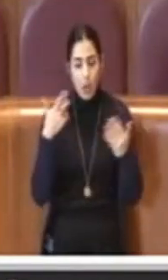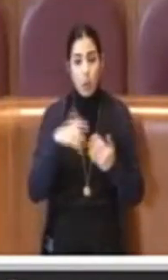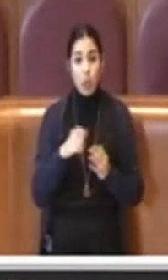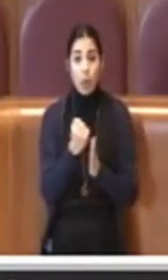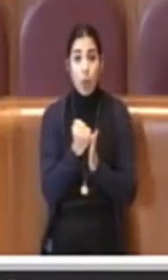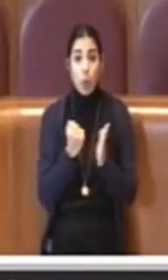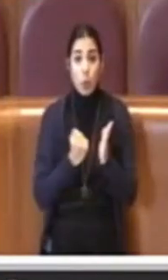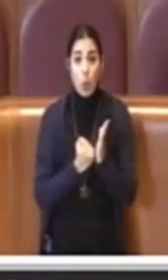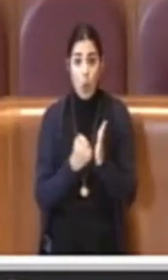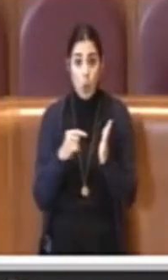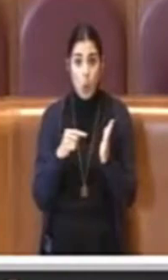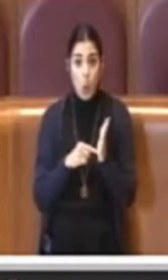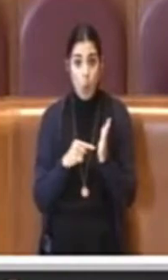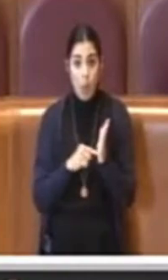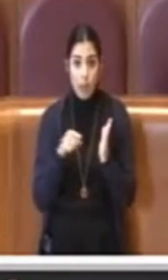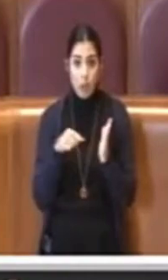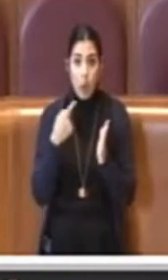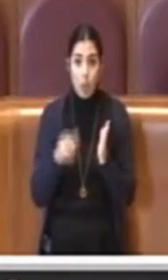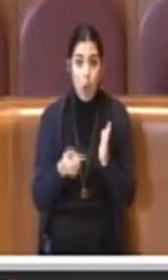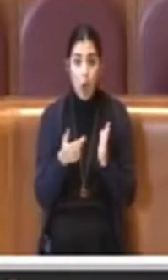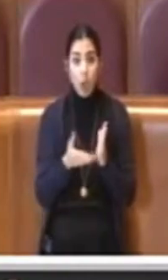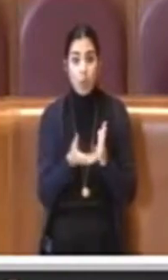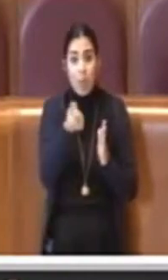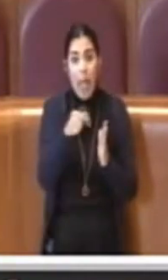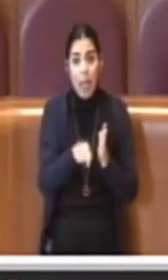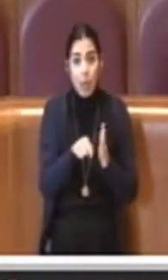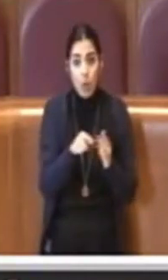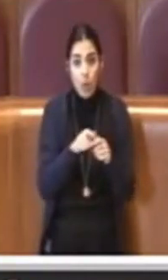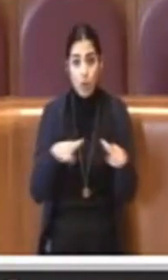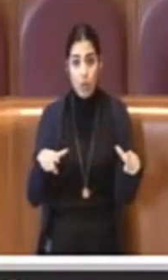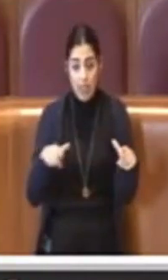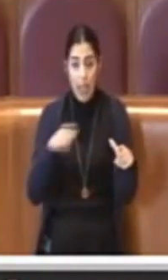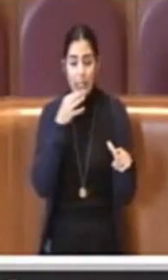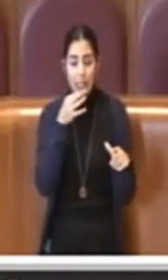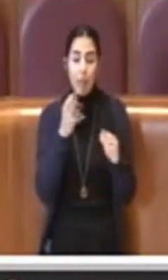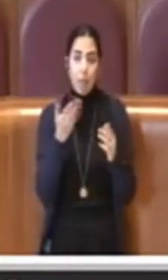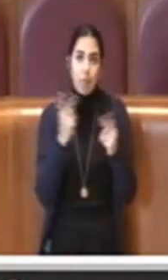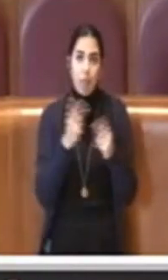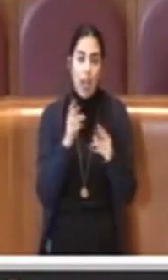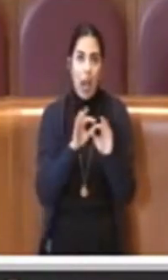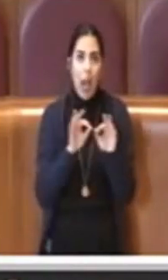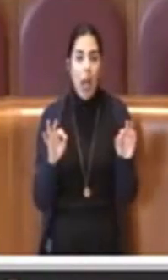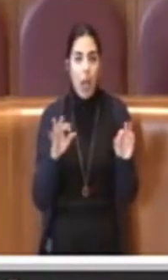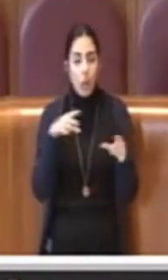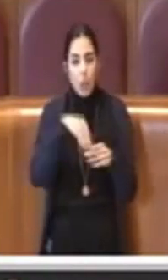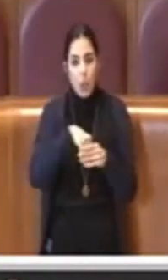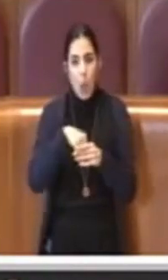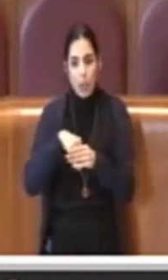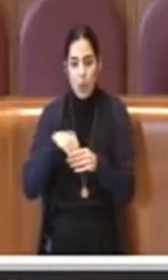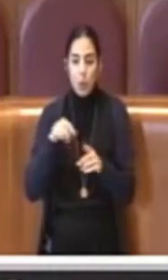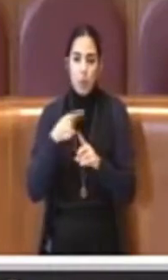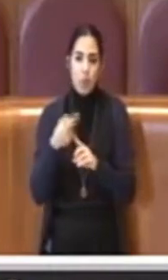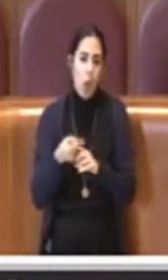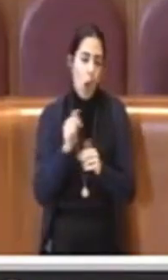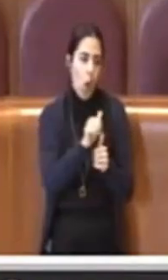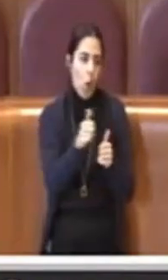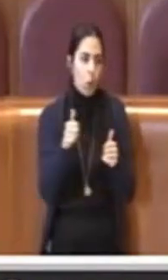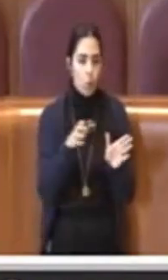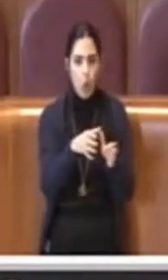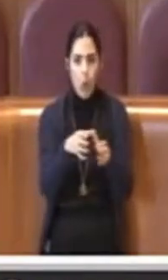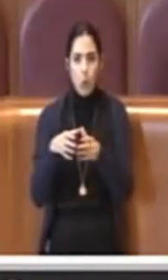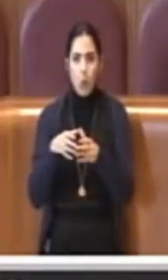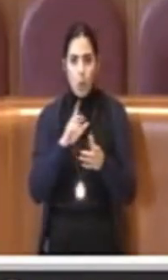documento che poi resta alla città, quindi certamente su alcuni contenuti poi ciascuna forza politica